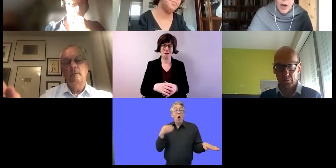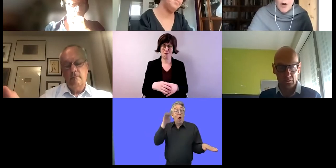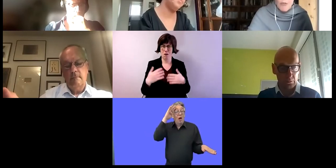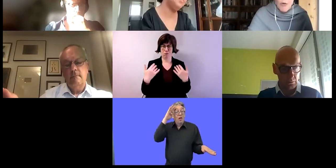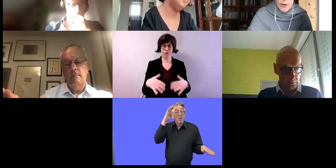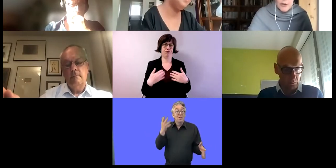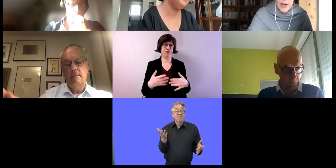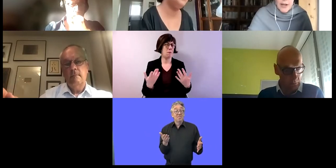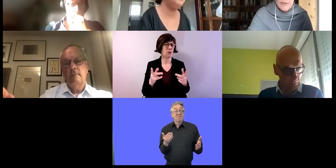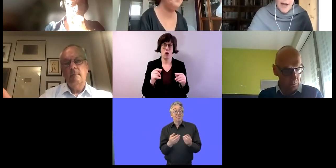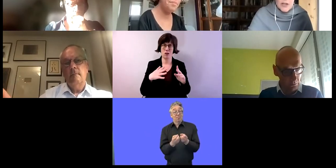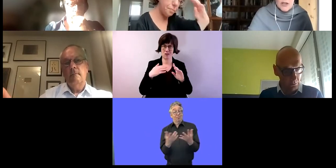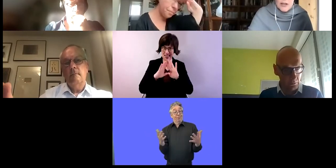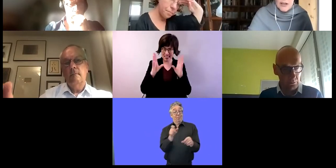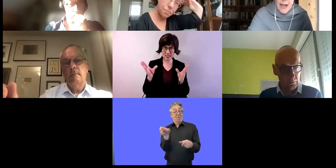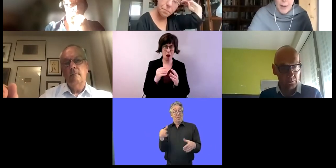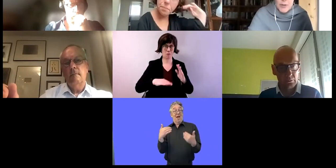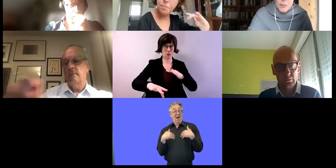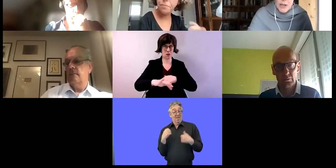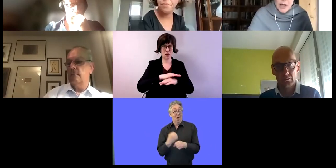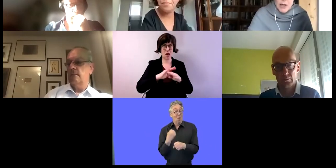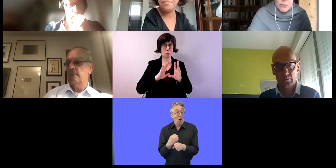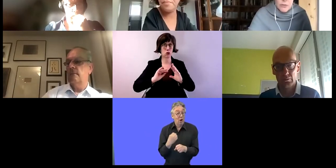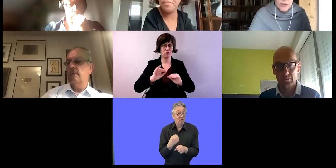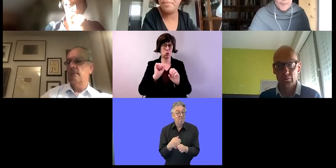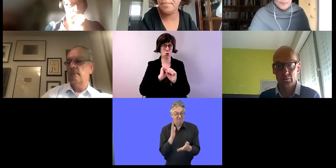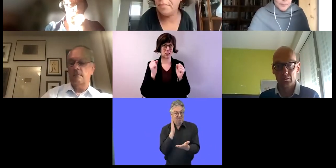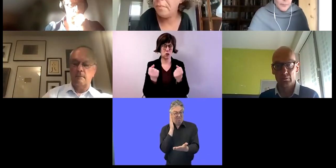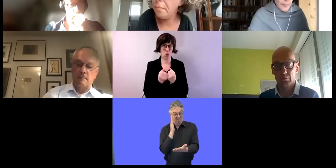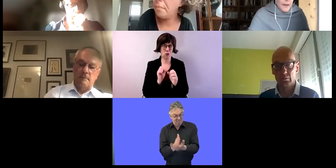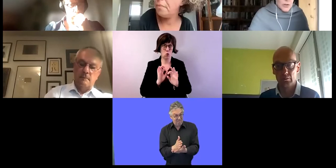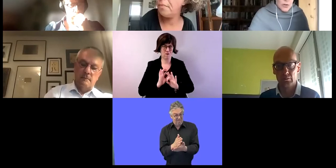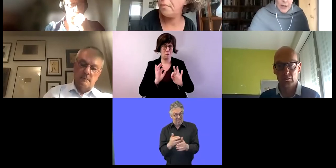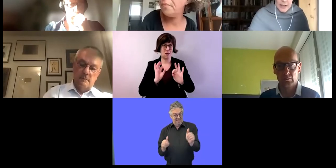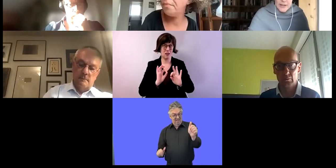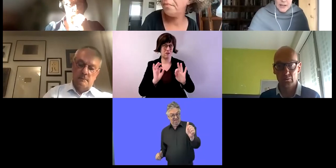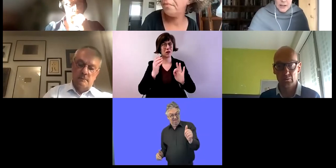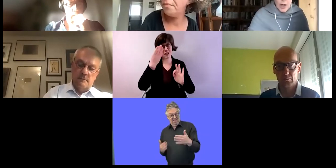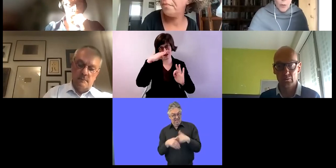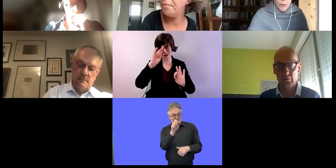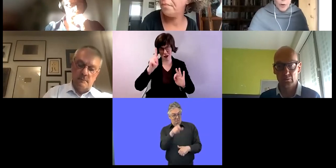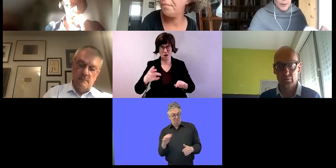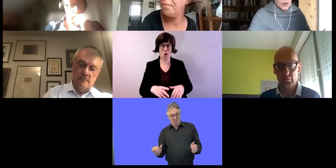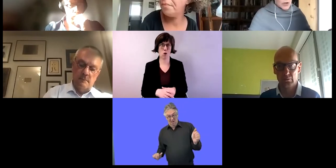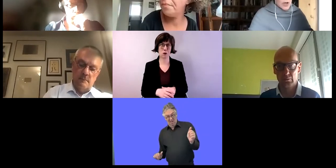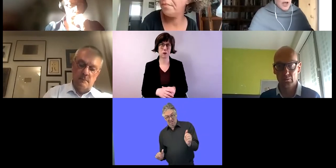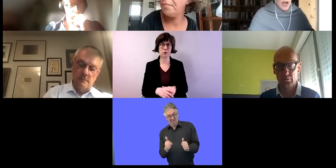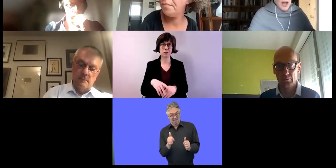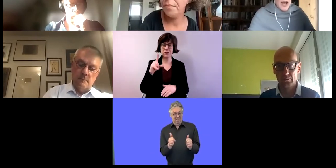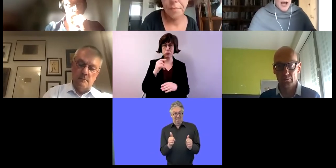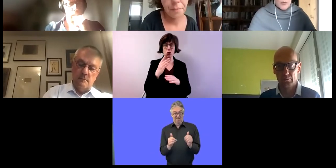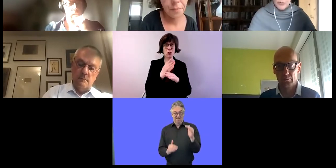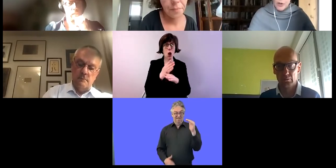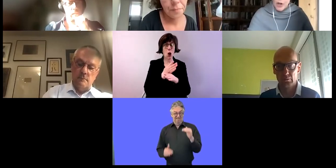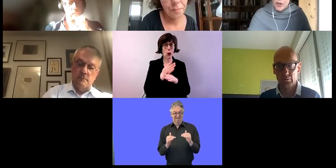Aber das heißt, unsere gesamte Beschäftigungssituation verbessert sich aber auch in Irland. Das heißt, dass die Lücke nicht